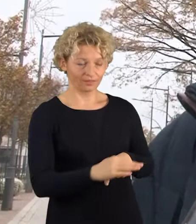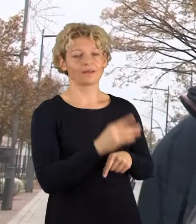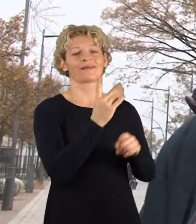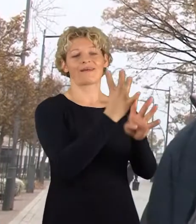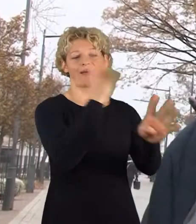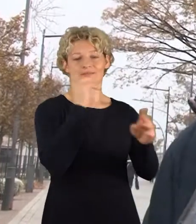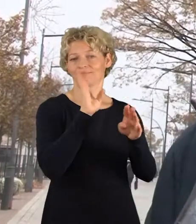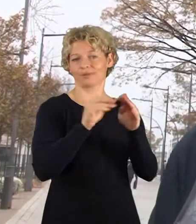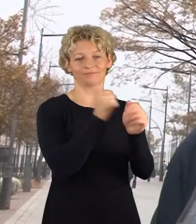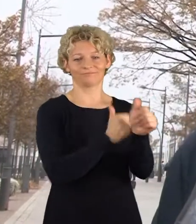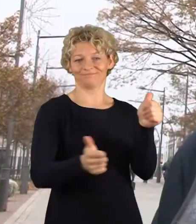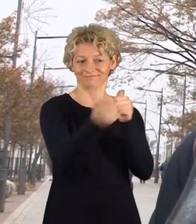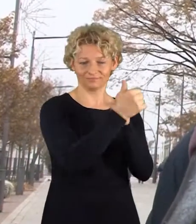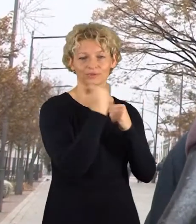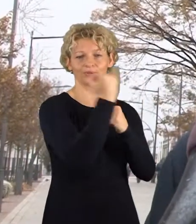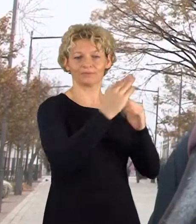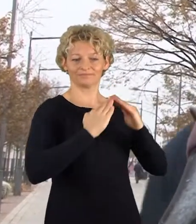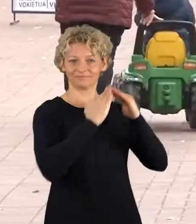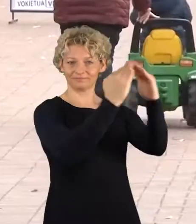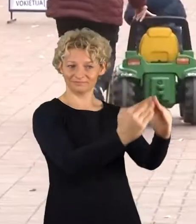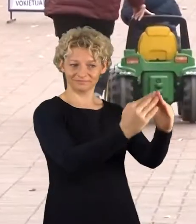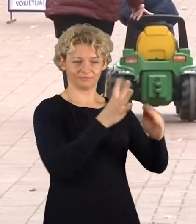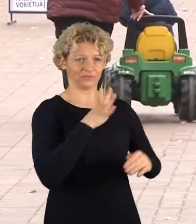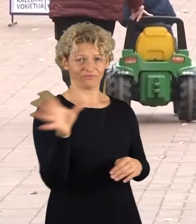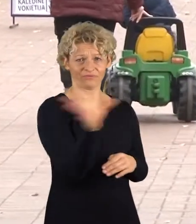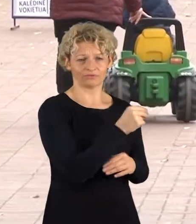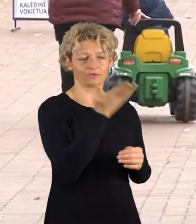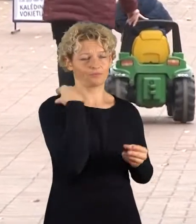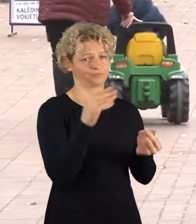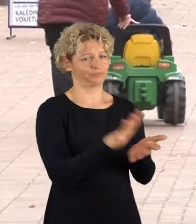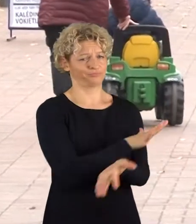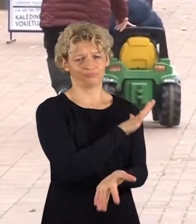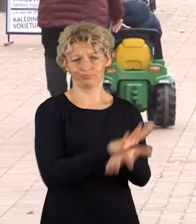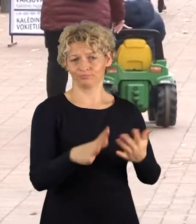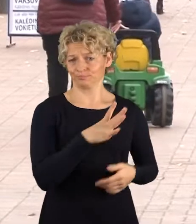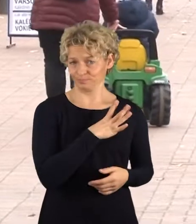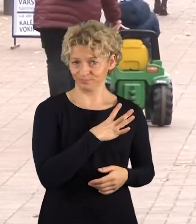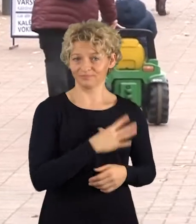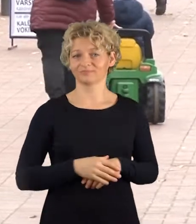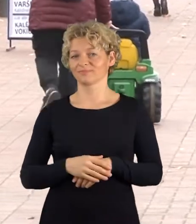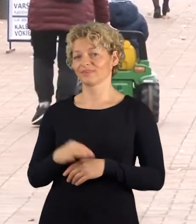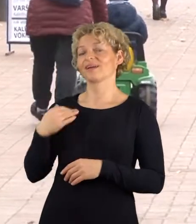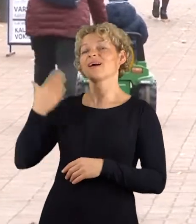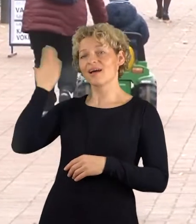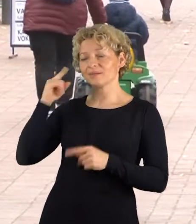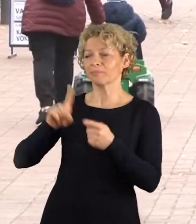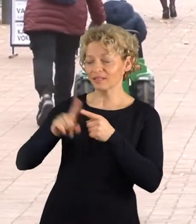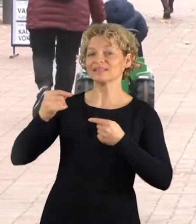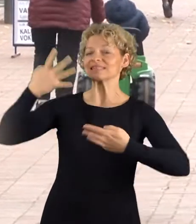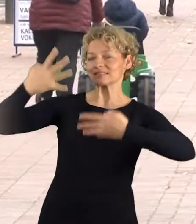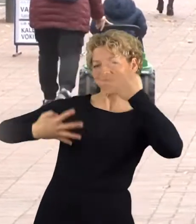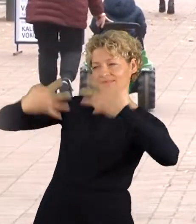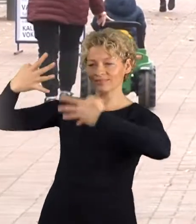Nu, uždykai viską dalina tada. Nereikiai pinigų mokėti. Statistikos departamento domenimis gimstamumas Lietuvoje dėja kasmet mažėja.